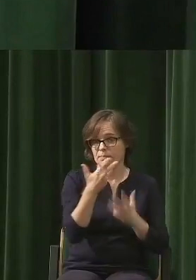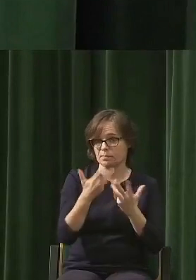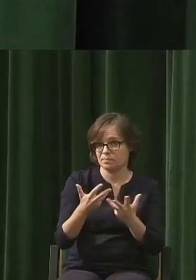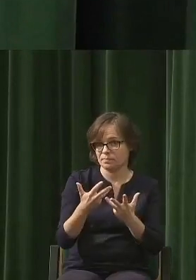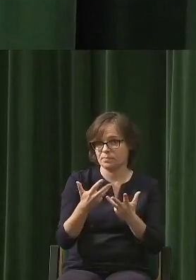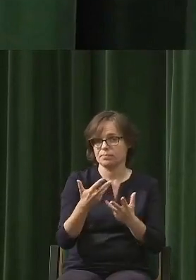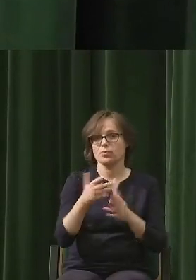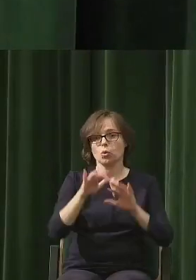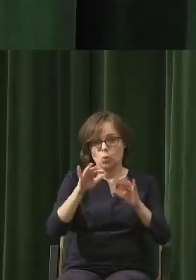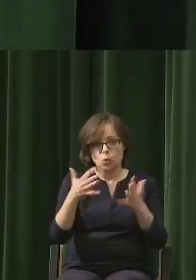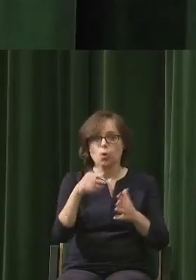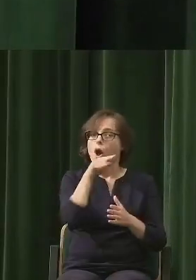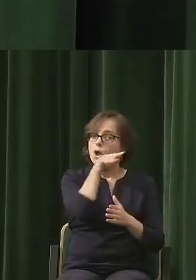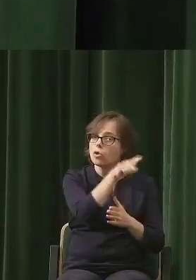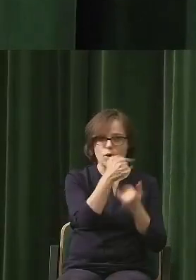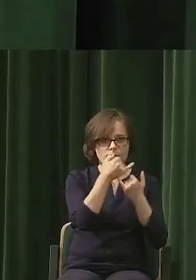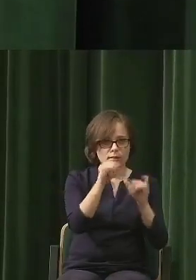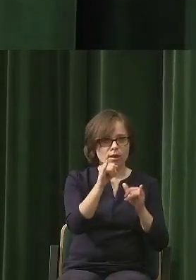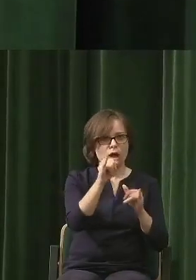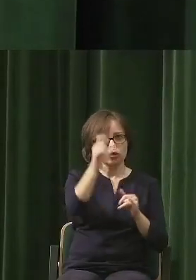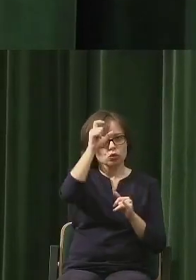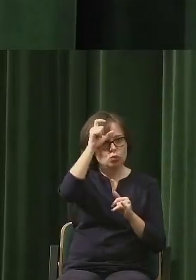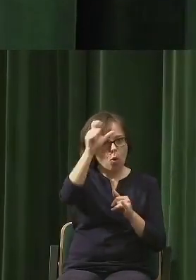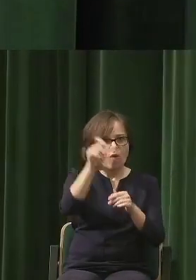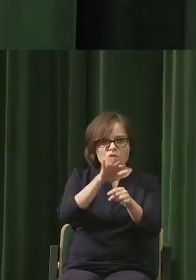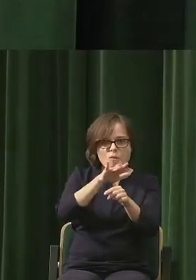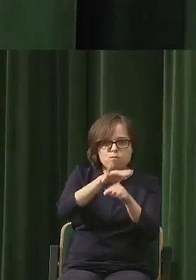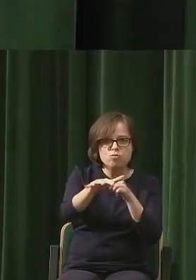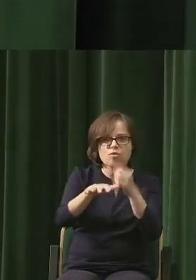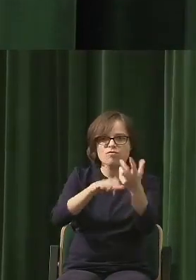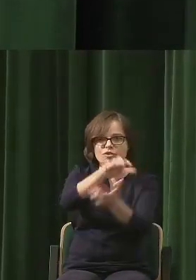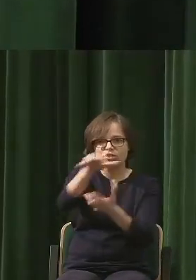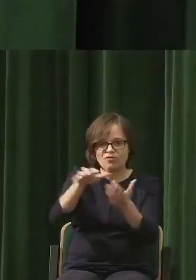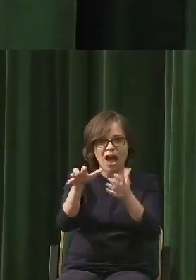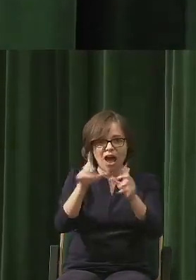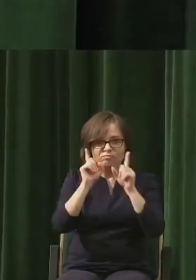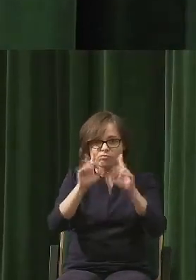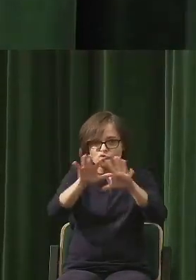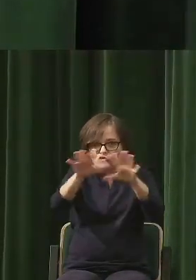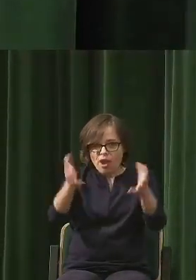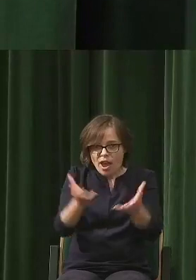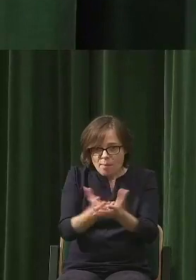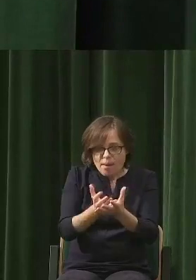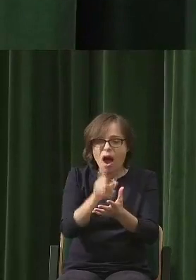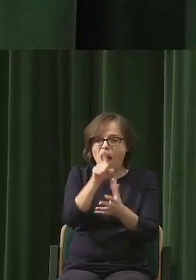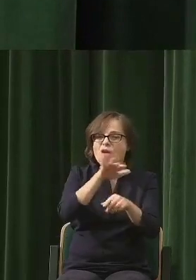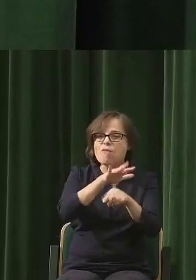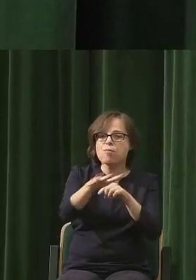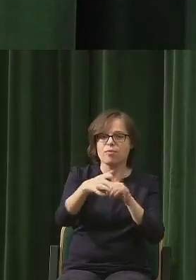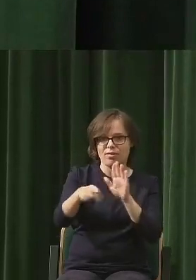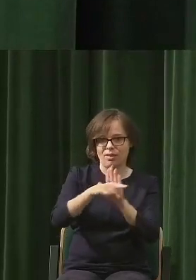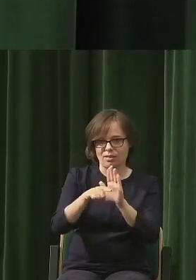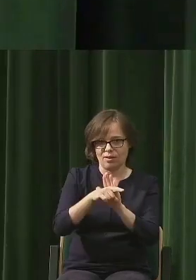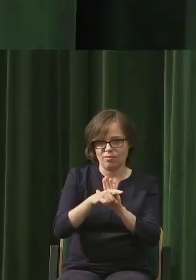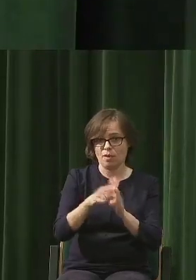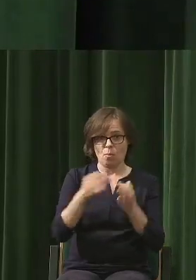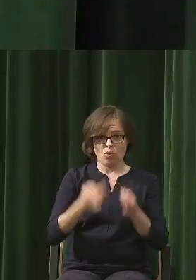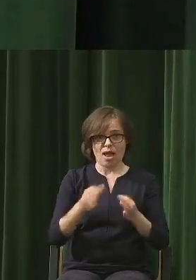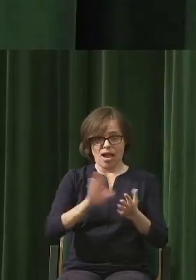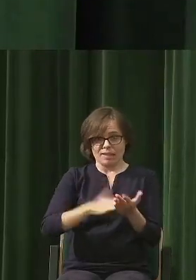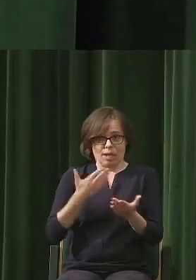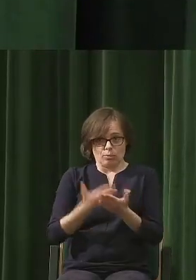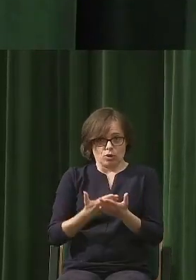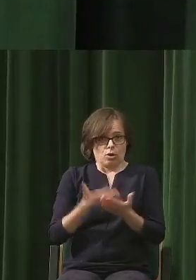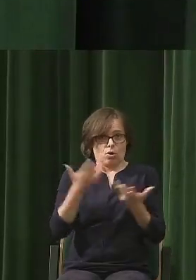w sposób negatywny, bo mówiliśmy o tym plastikocenie, mówimy o zmianach klimatycznych, mówimy o szóstym wielkim wymieraniu, czyli o zagładzie